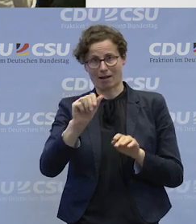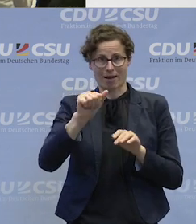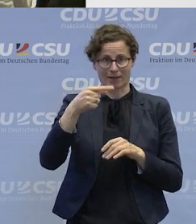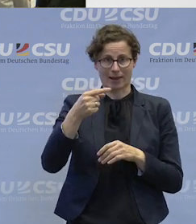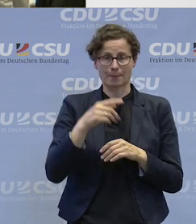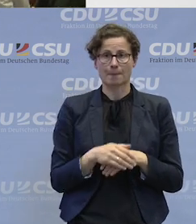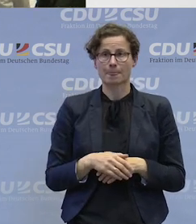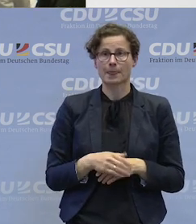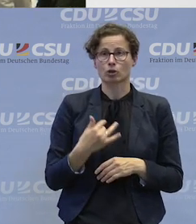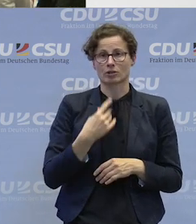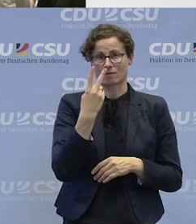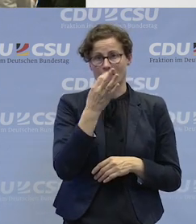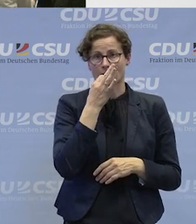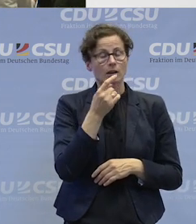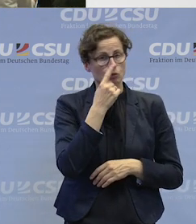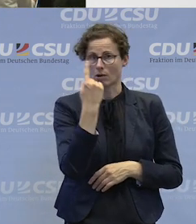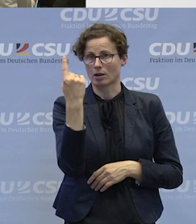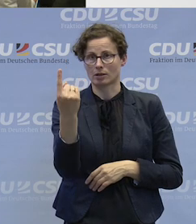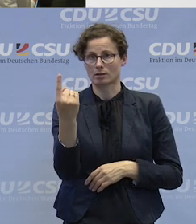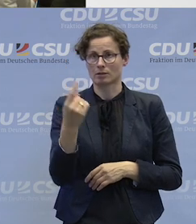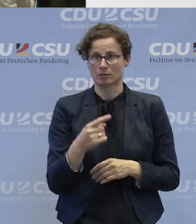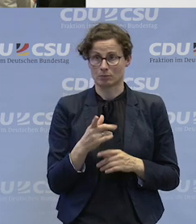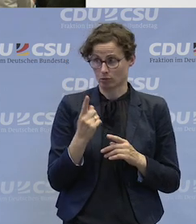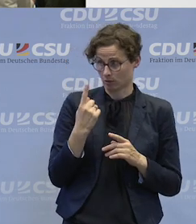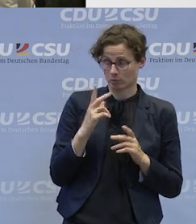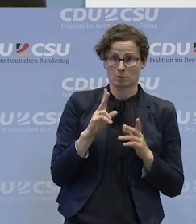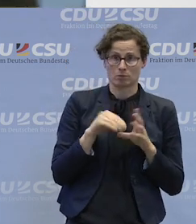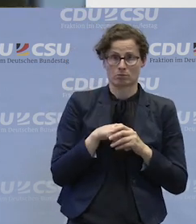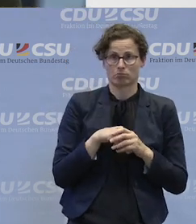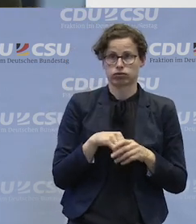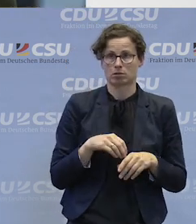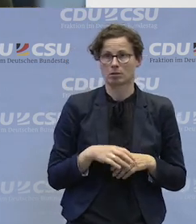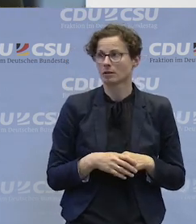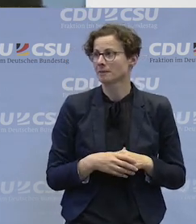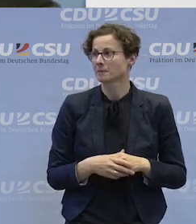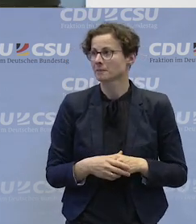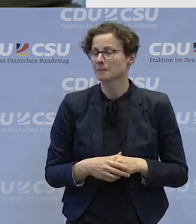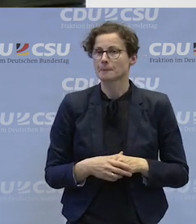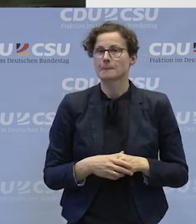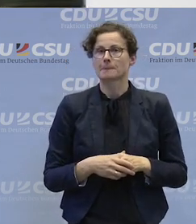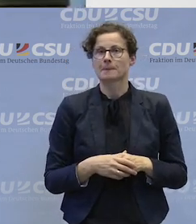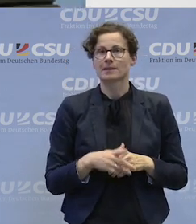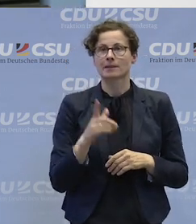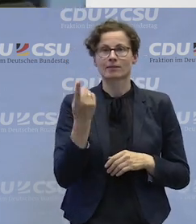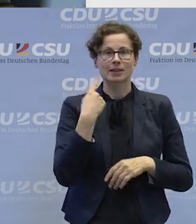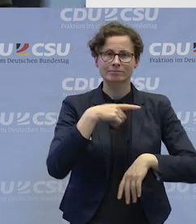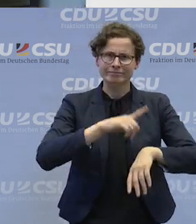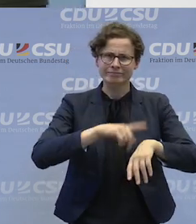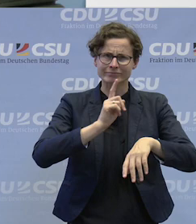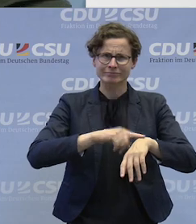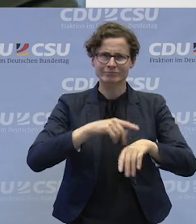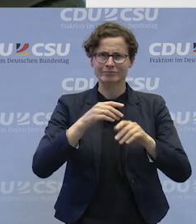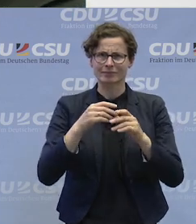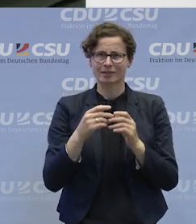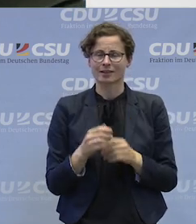Fragen und zwar... Eine bitte. Dann muss ich zwei zu einer zusammenfassen, kriege ich auch hin. Ich werde hier ganz gemein